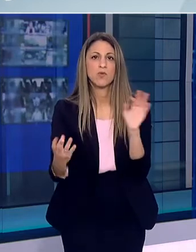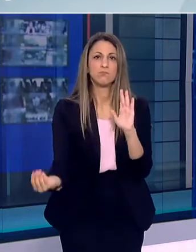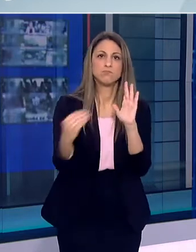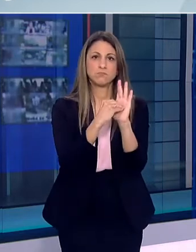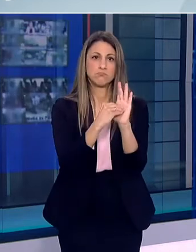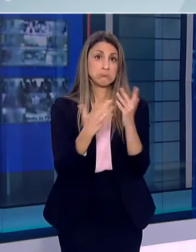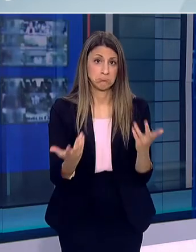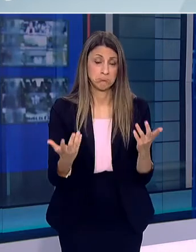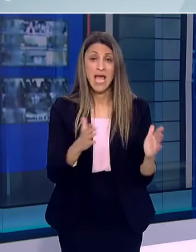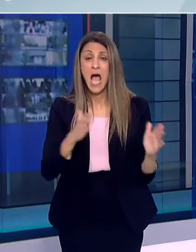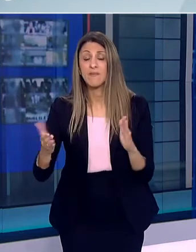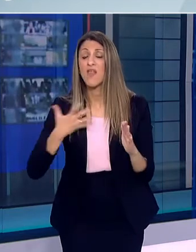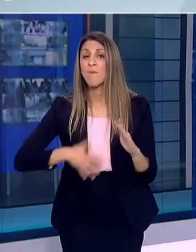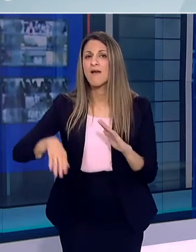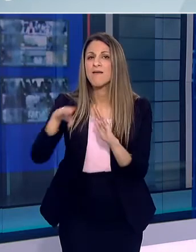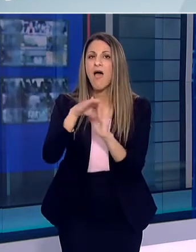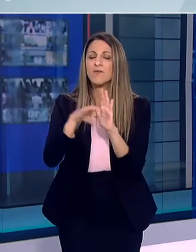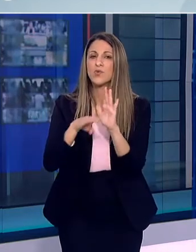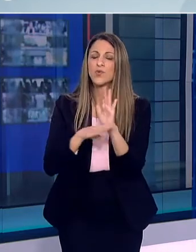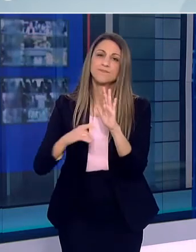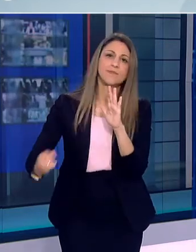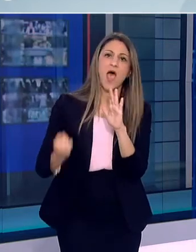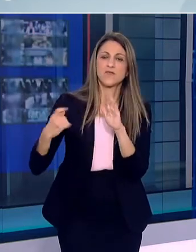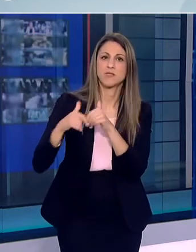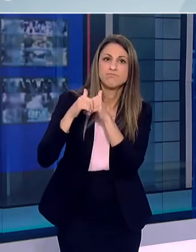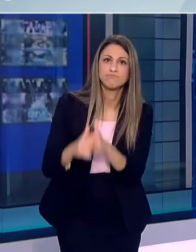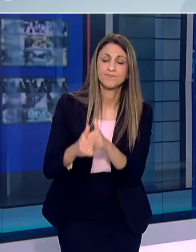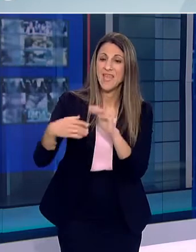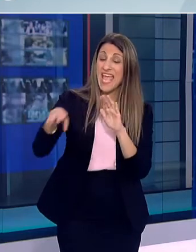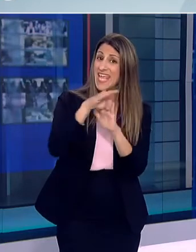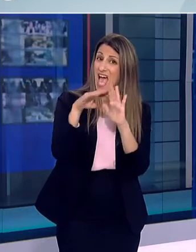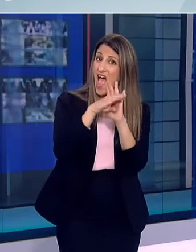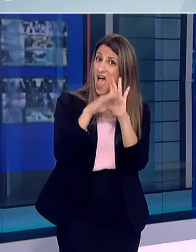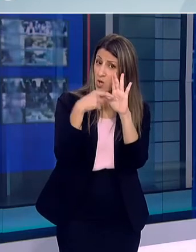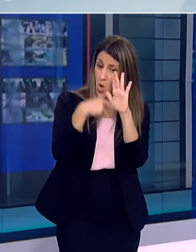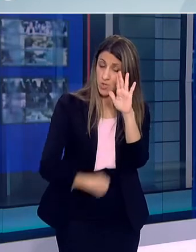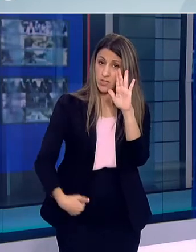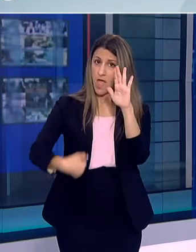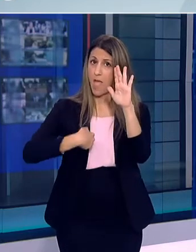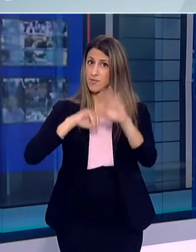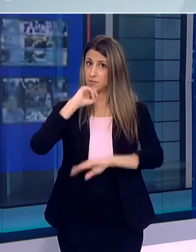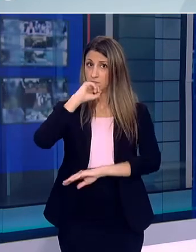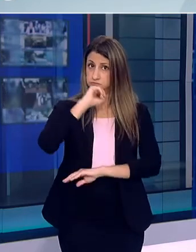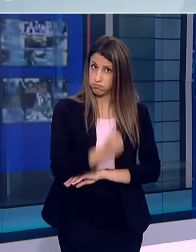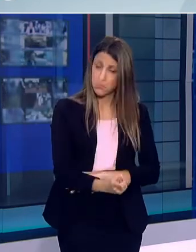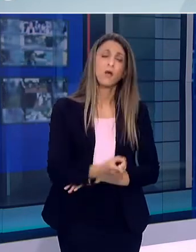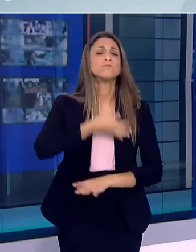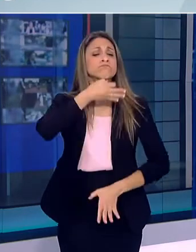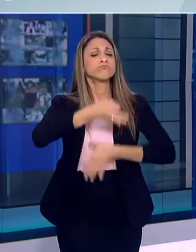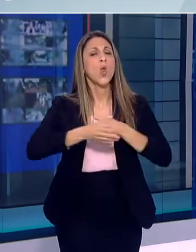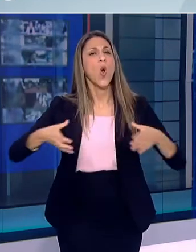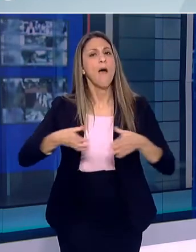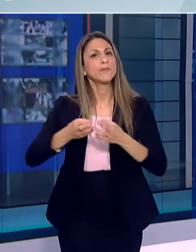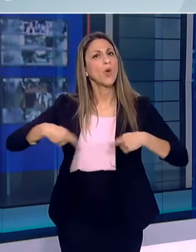κανόνες Και αυτοί οι κανόνες βλέπετε κάποιες σε κάποιες περιπτώσεις τίθενται από εμάς με τις συζητήσεις μας σαν